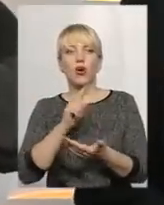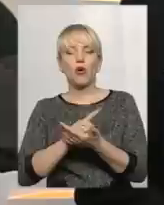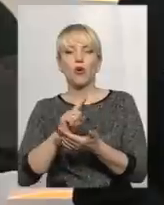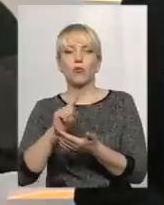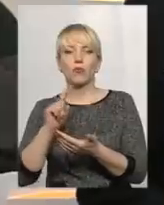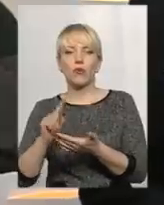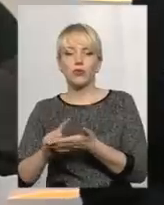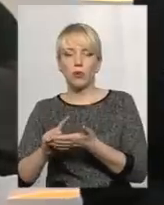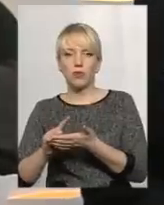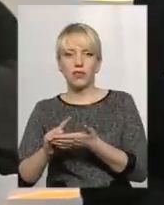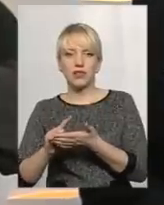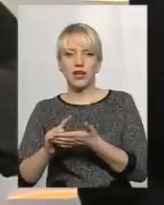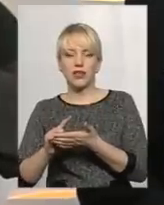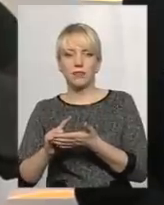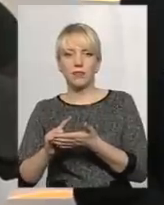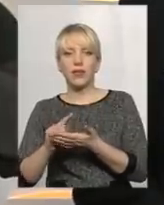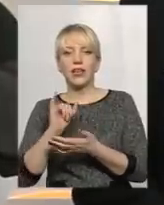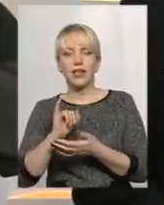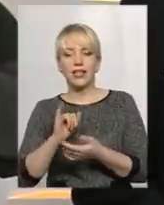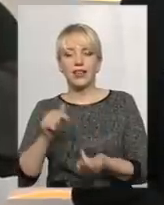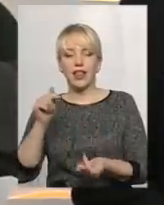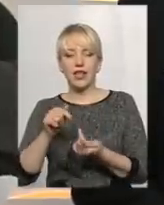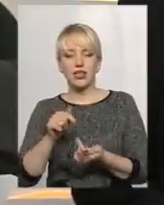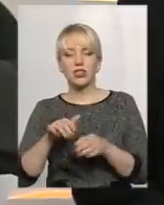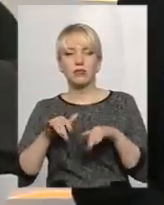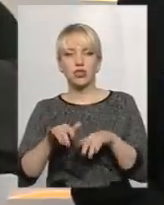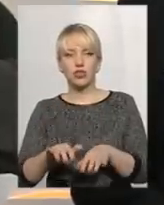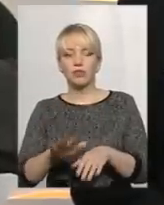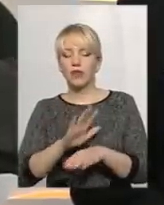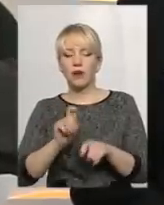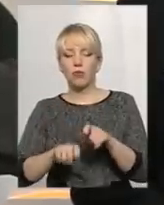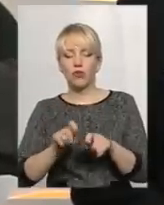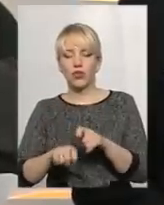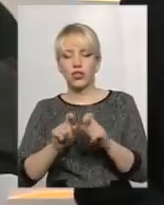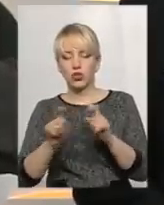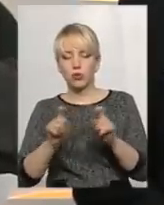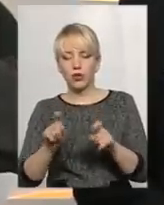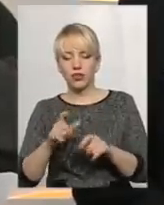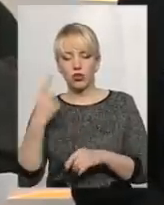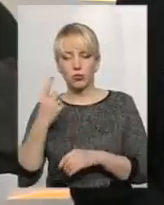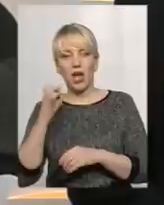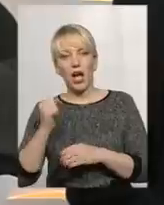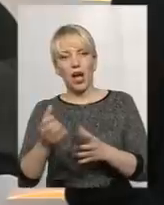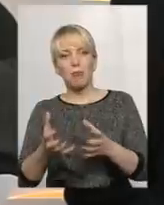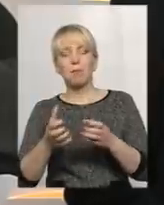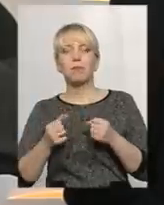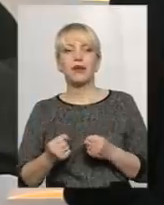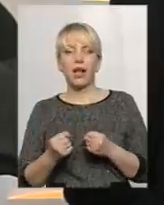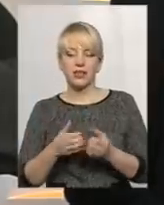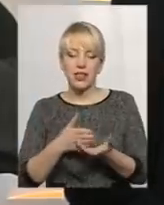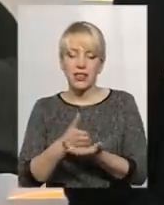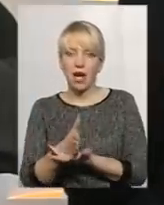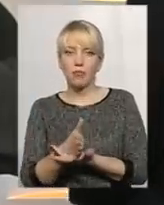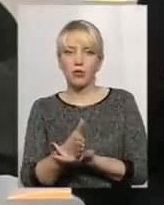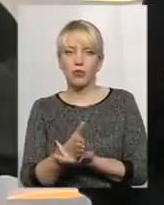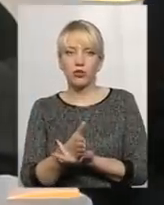'язання, де в нас дуже сьогодні багато проблем. І належним чином не перевіряти суб'єкти господарювання, а брати напрямок у